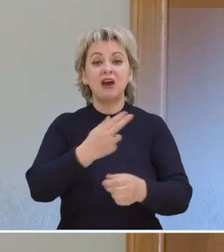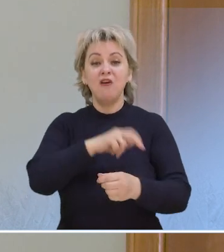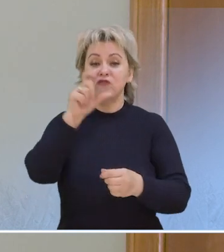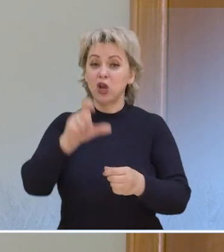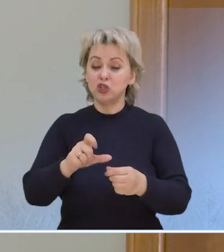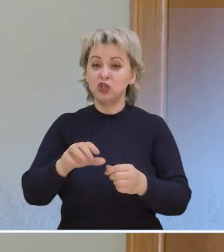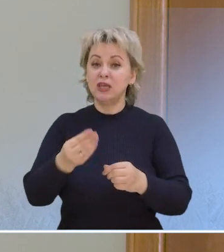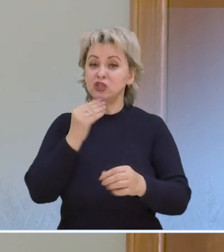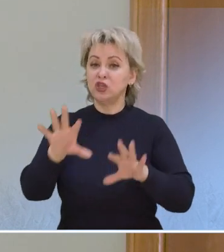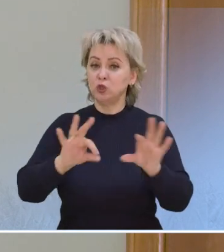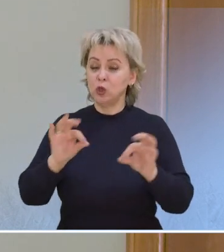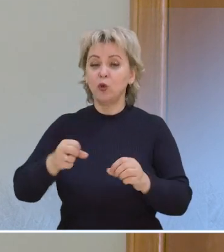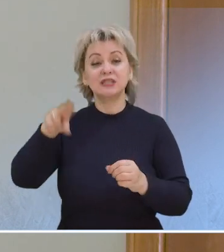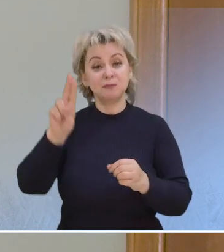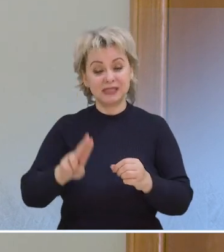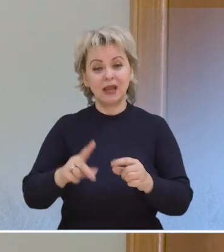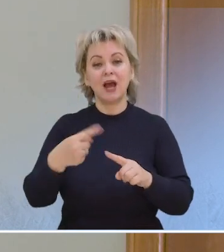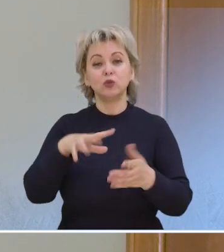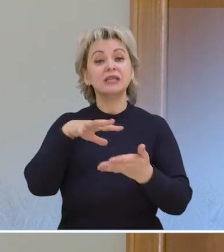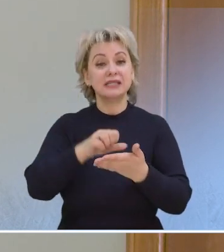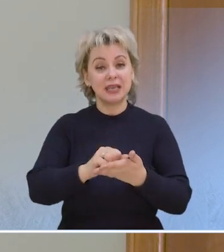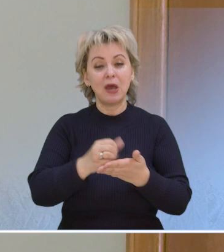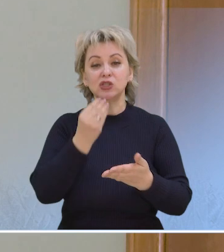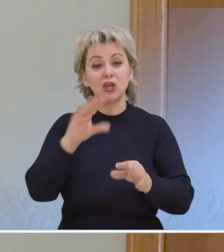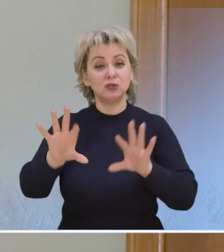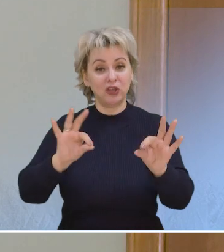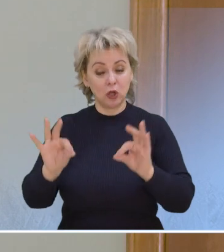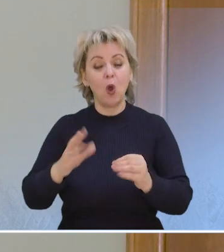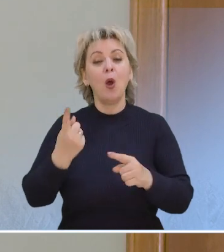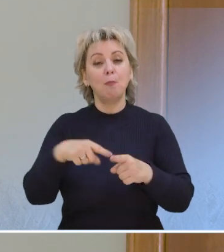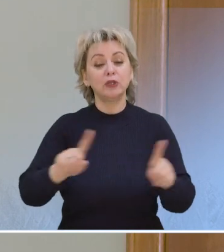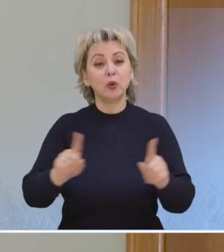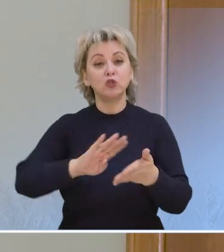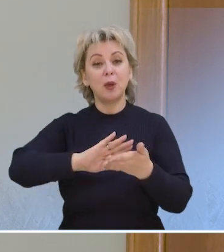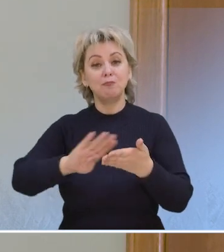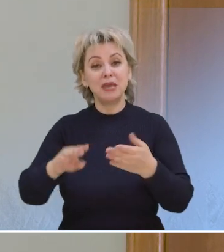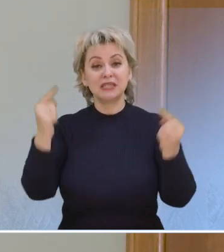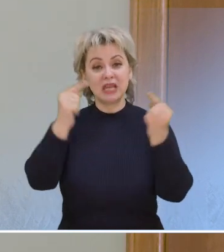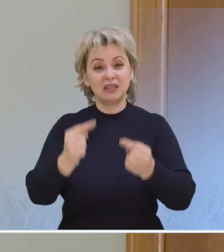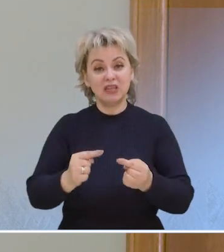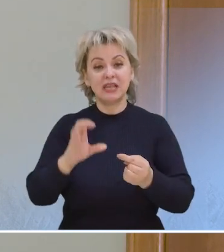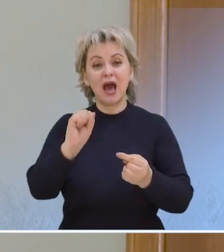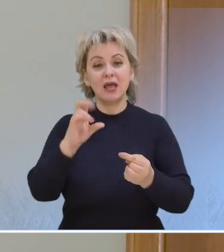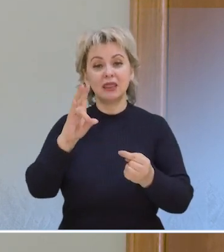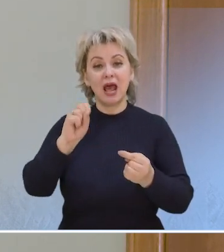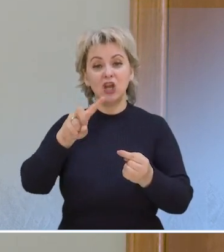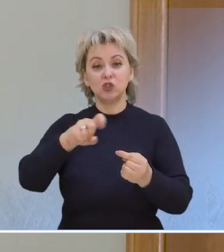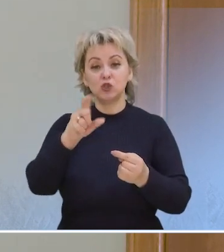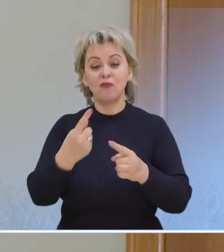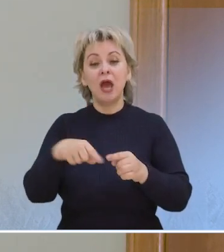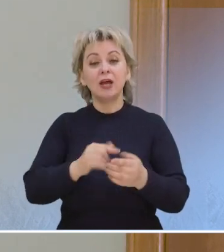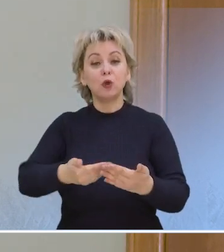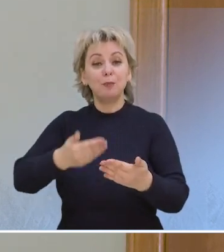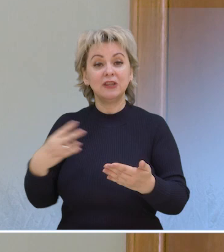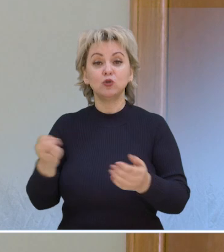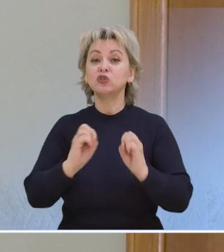-диетологи или гастронтрологи, которые занимаются также диетологией. Потому что без соответствующих анализов, которые